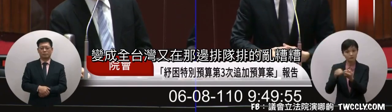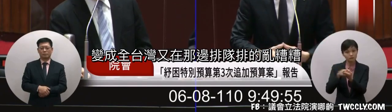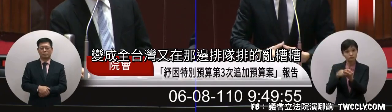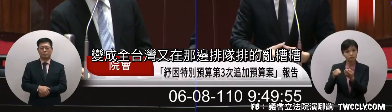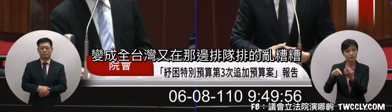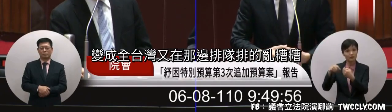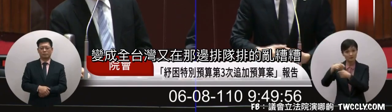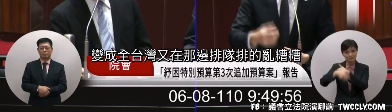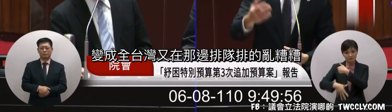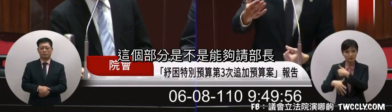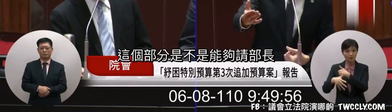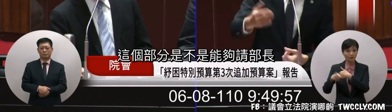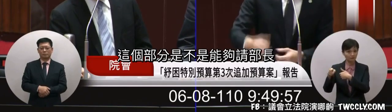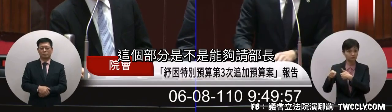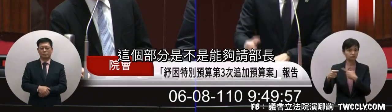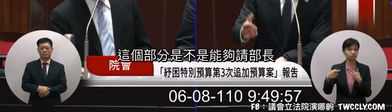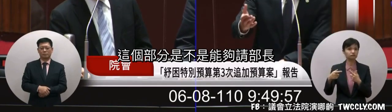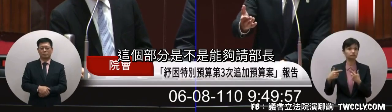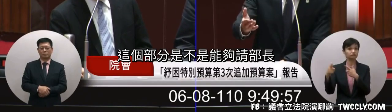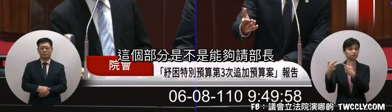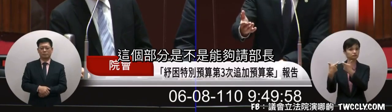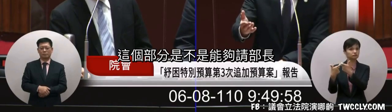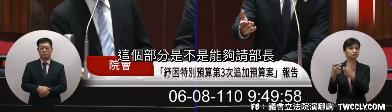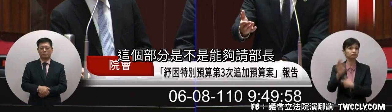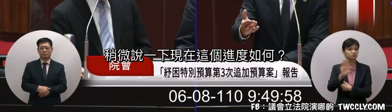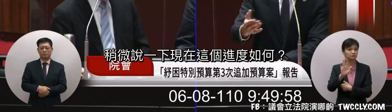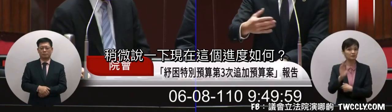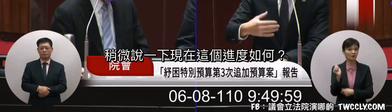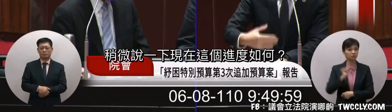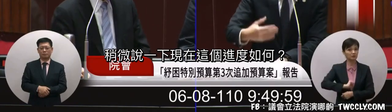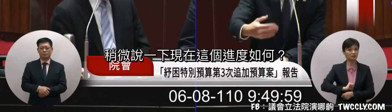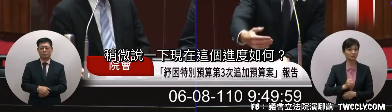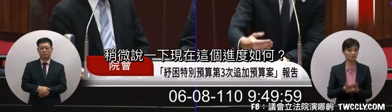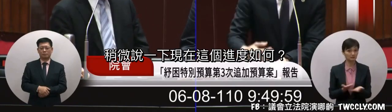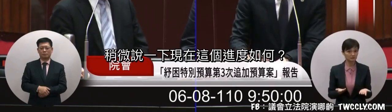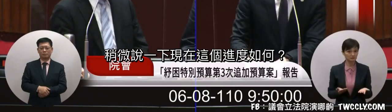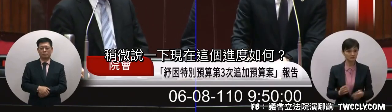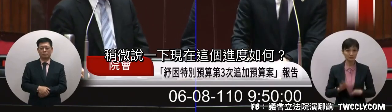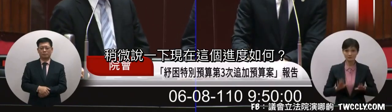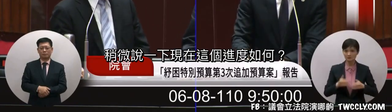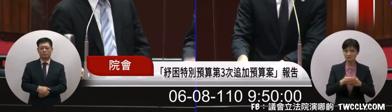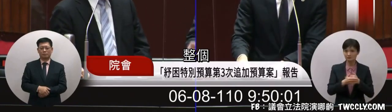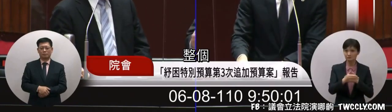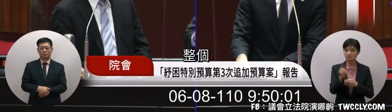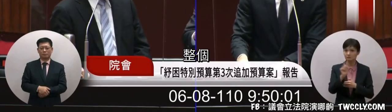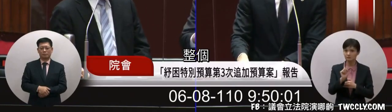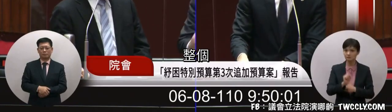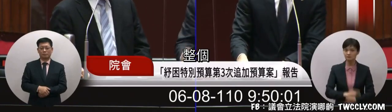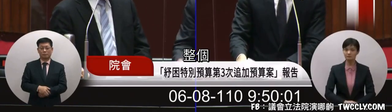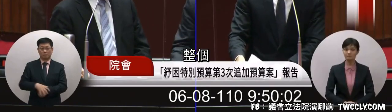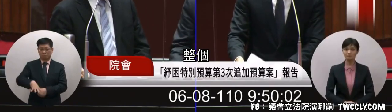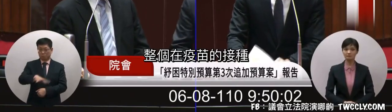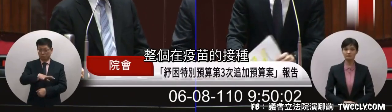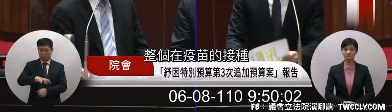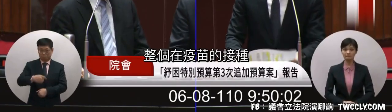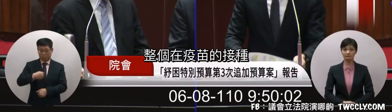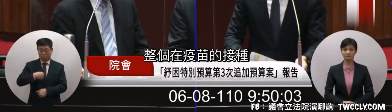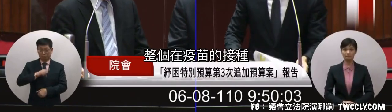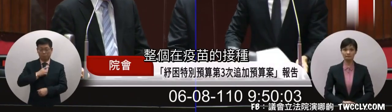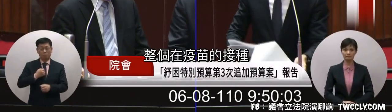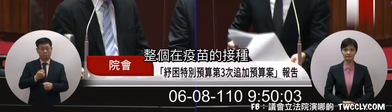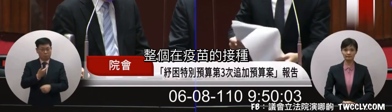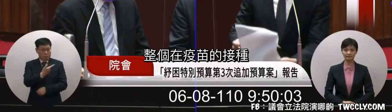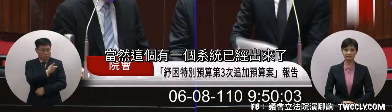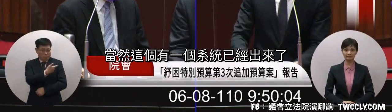邊敗嘴巴又亂吵這個部長是不可以請部長現在這個進度整個整個